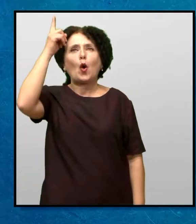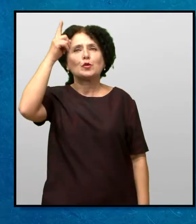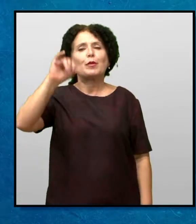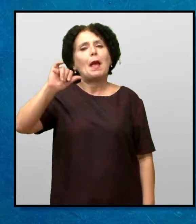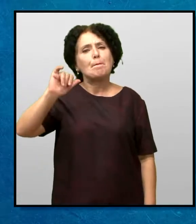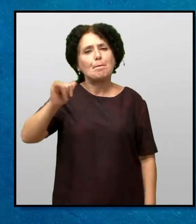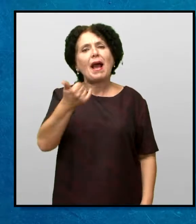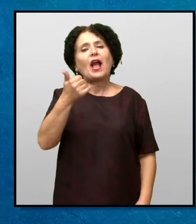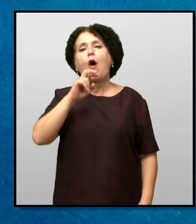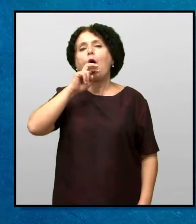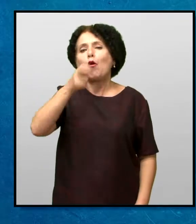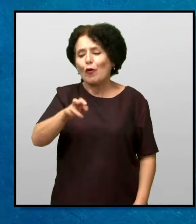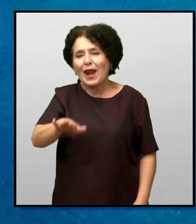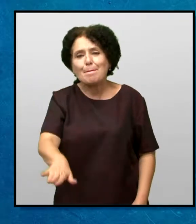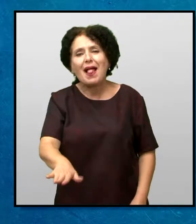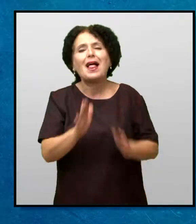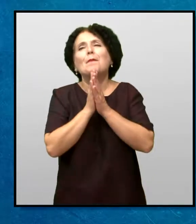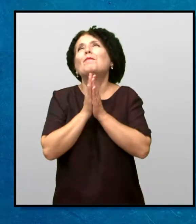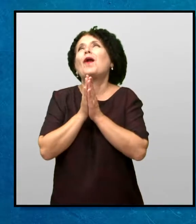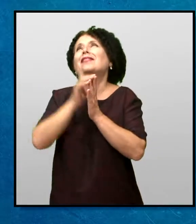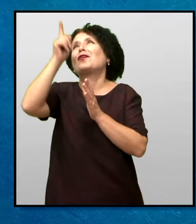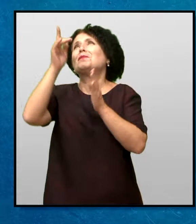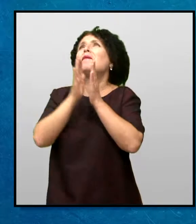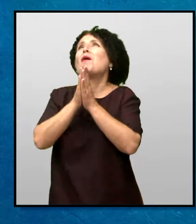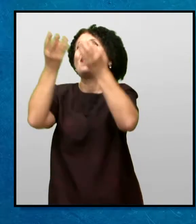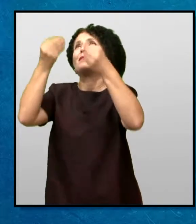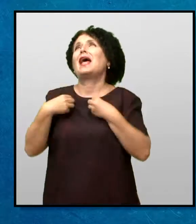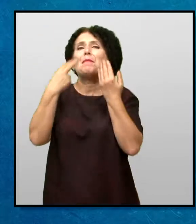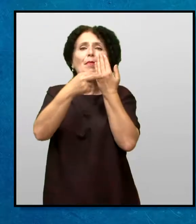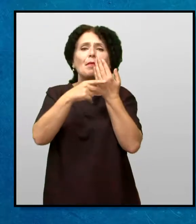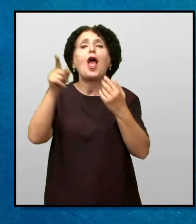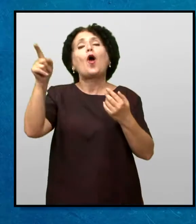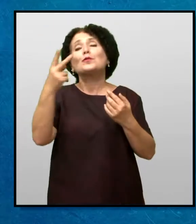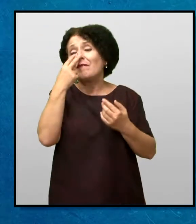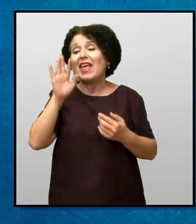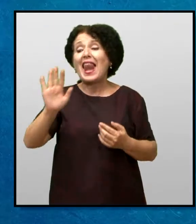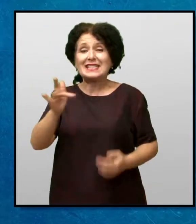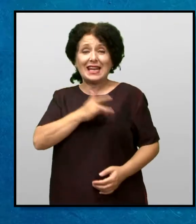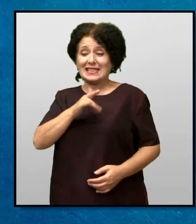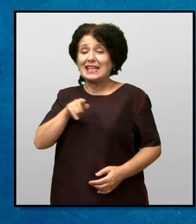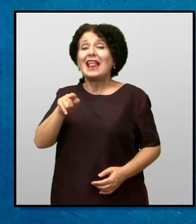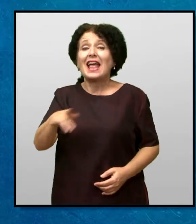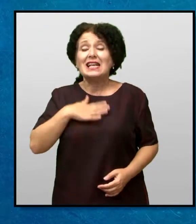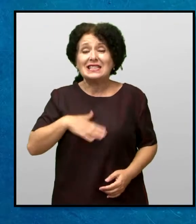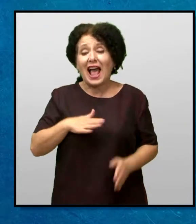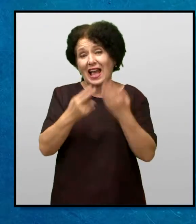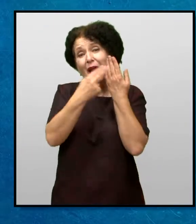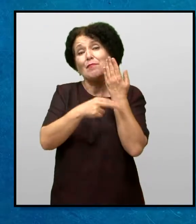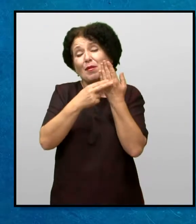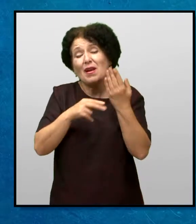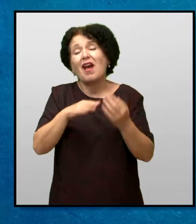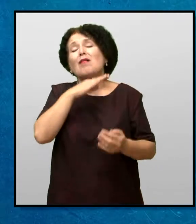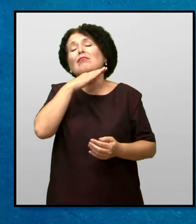Господ пак одговори на молитвата на Мери Тој го виде на изиното срце и виде дека таа сакаше Библија,